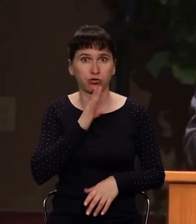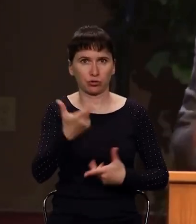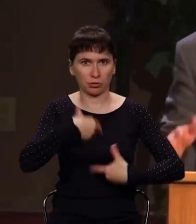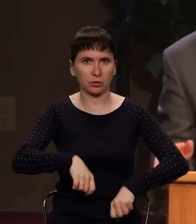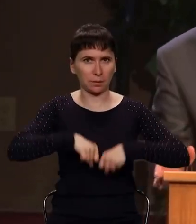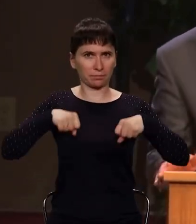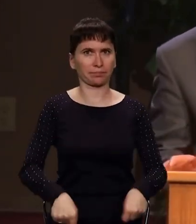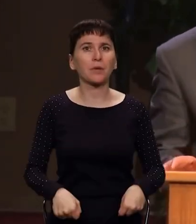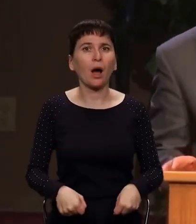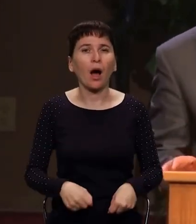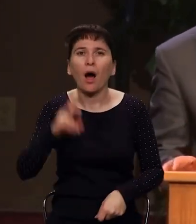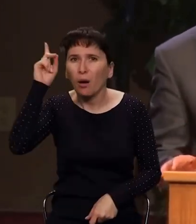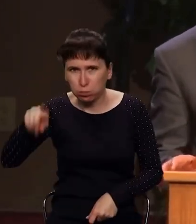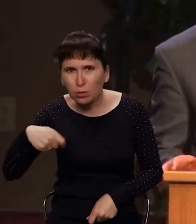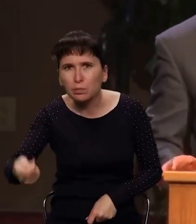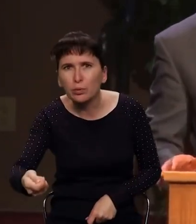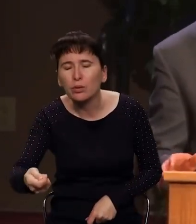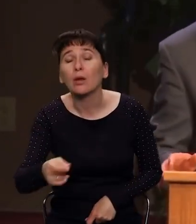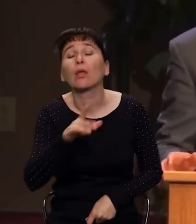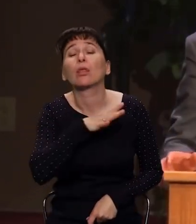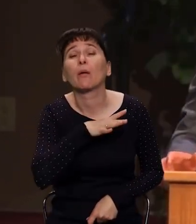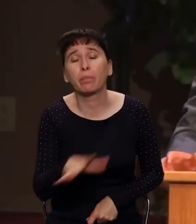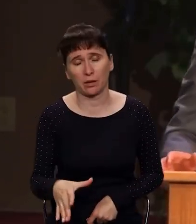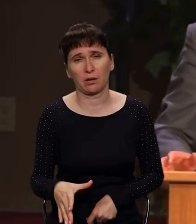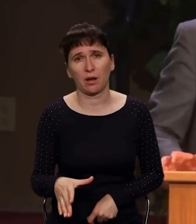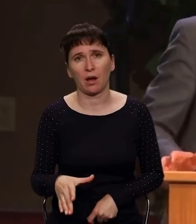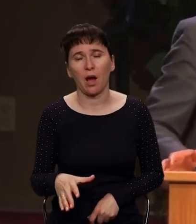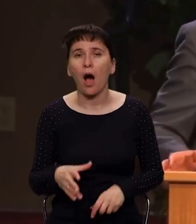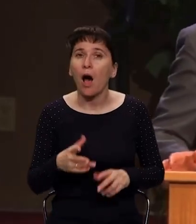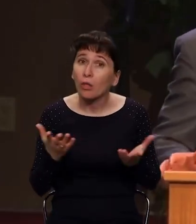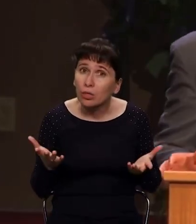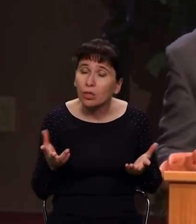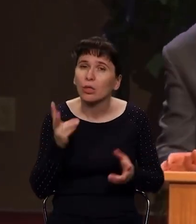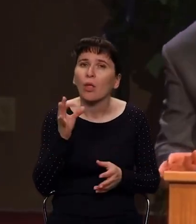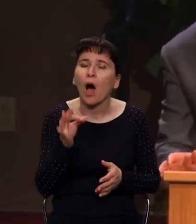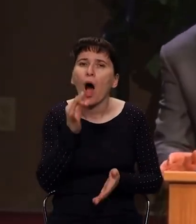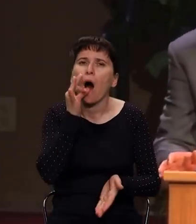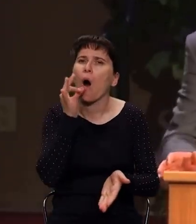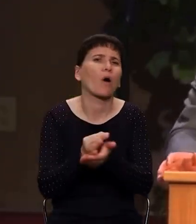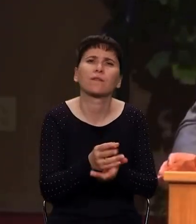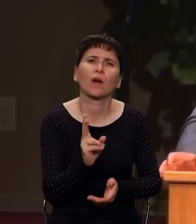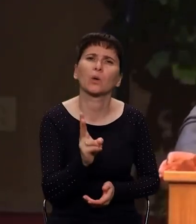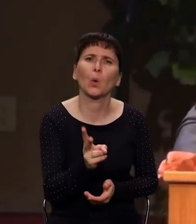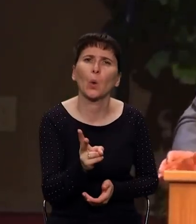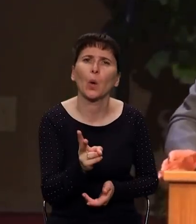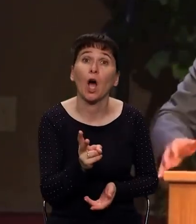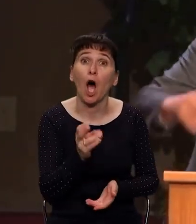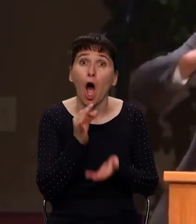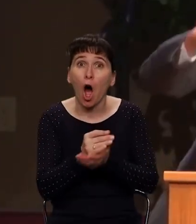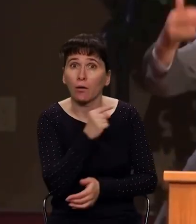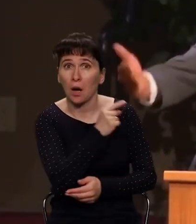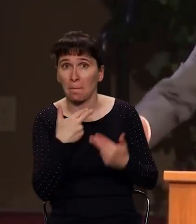право на себя, Бог не дал ей это право. Но что самое интересное, что тот, кто отвечал за эту церковь,